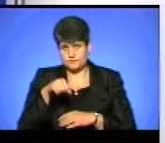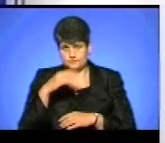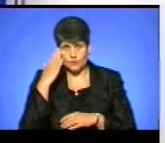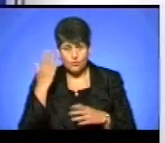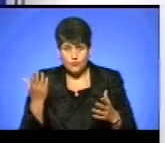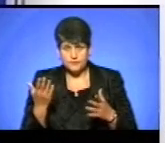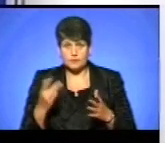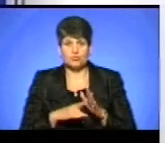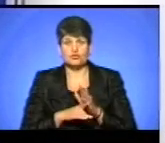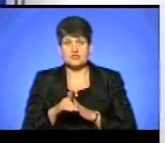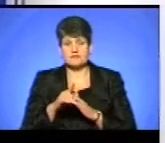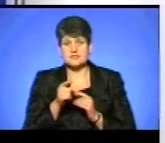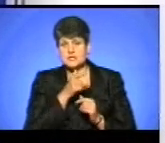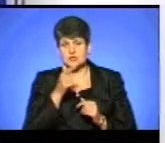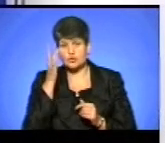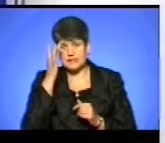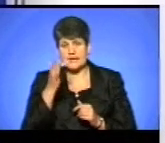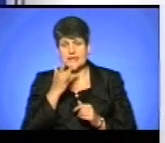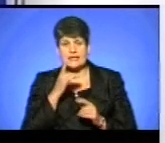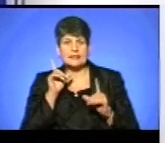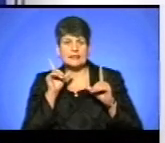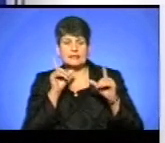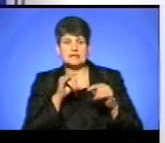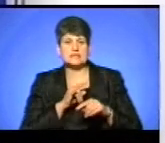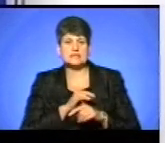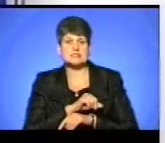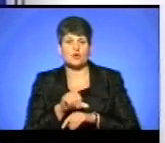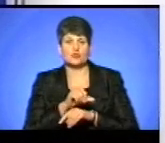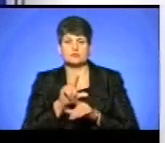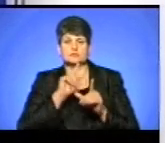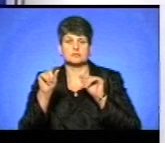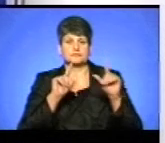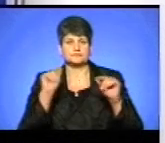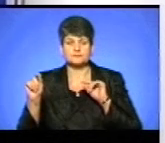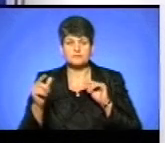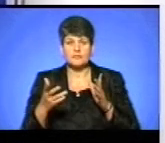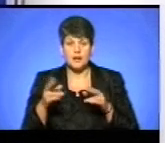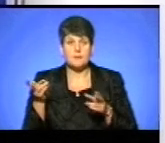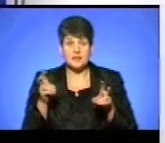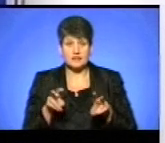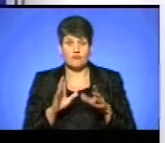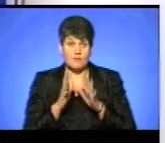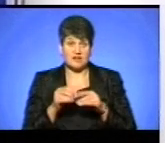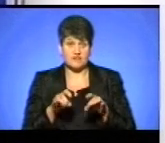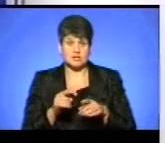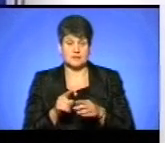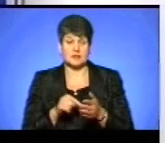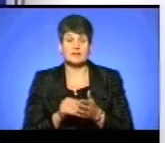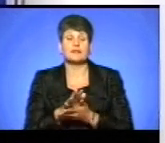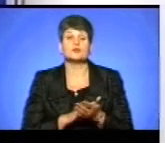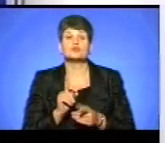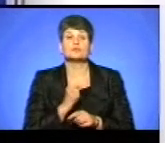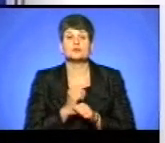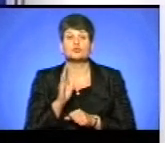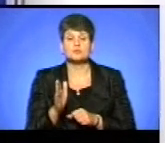умовно, сезон літніх відпусток, не літати за кордони, там, і не роз'їжджати по екзотичних країнах, а прийти в парк і вирішити це питання. Що будете робити далі?